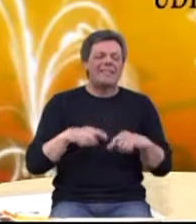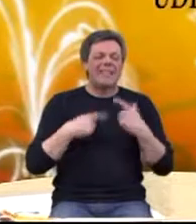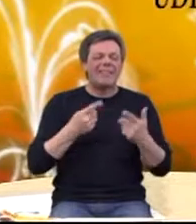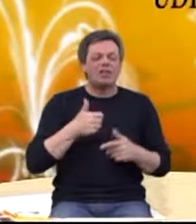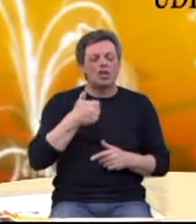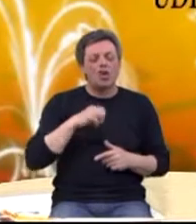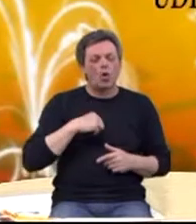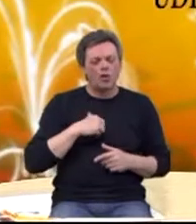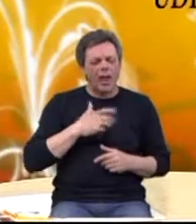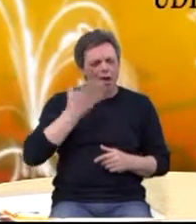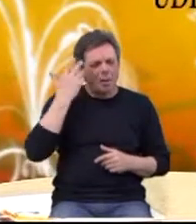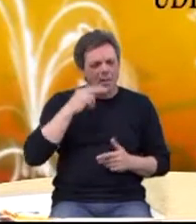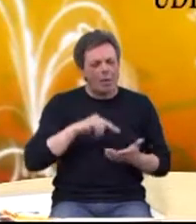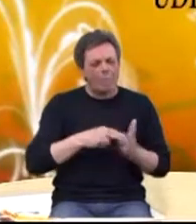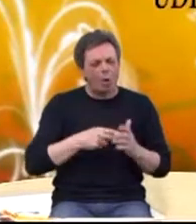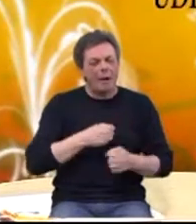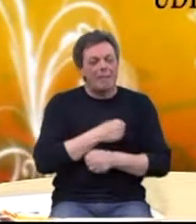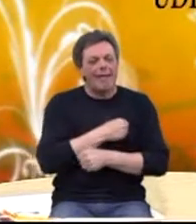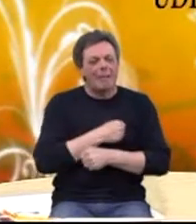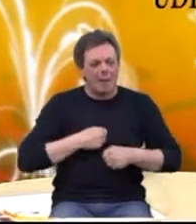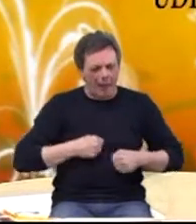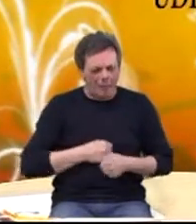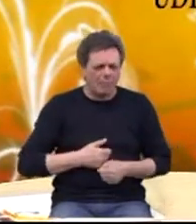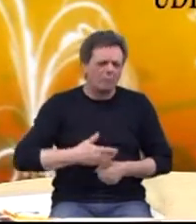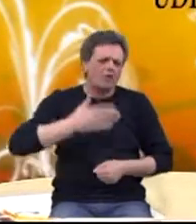sto godina će biti problem debljina.